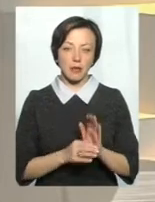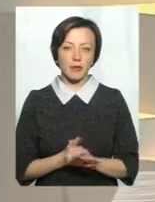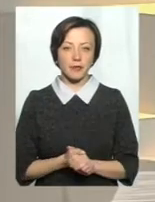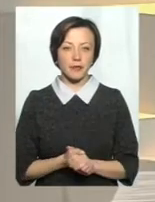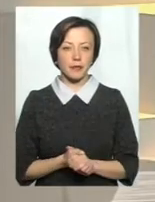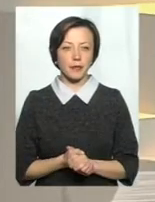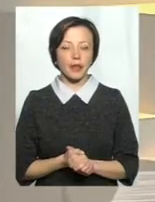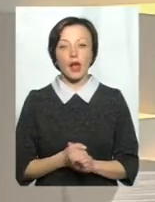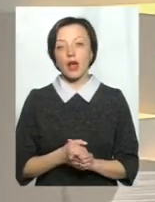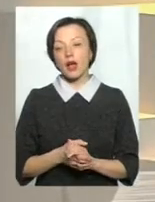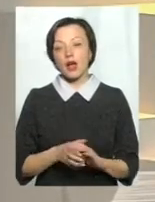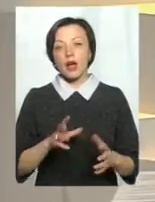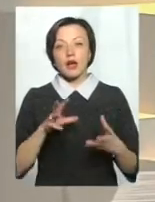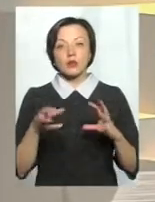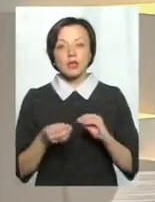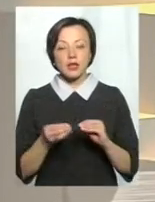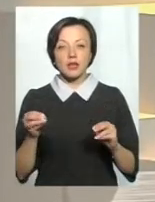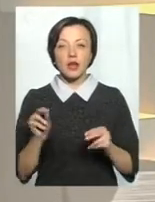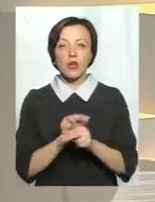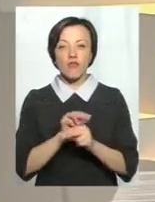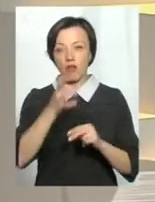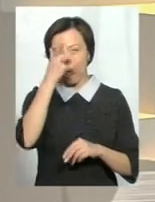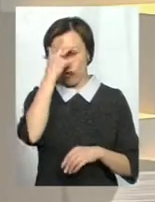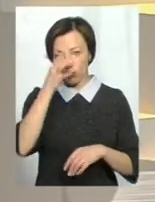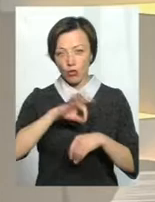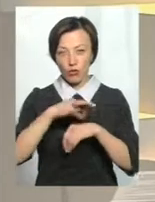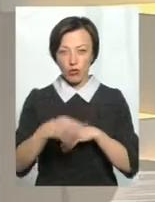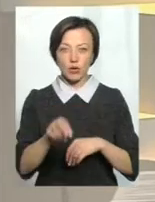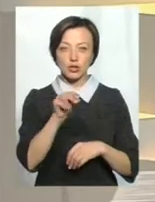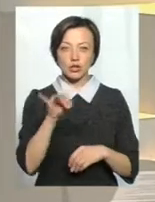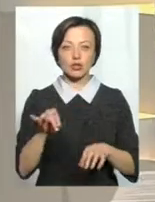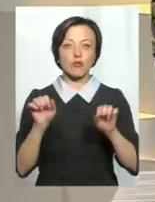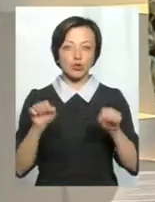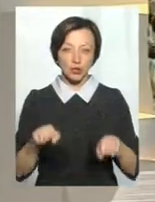Ефективне лікування головного болю, чи можливо воно за допомогою